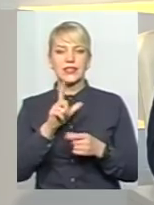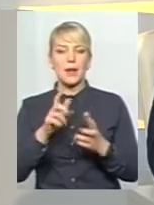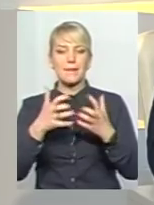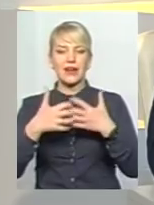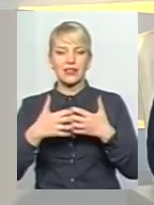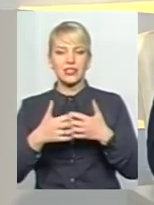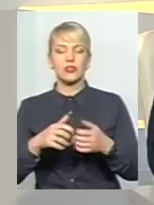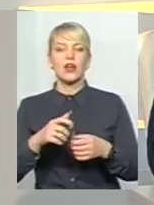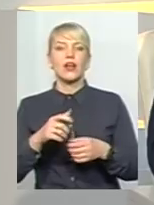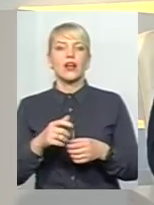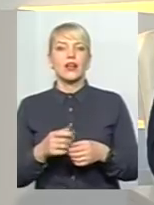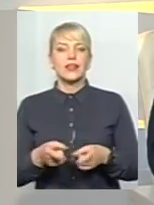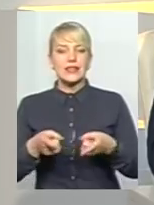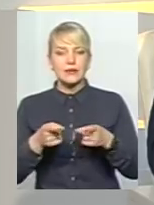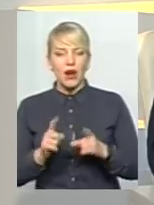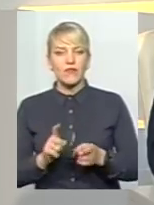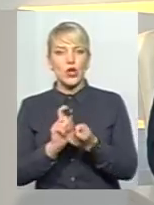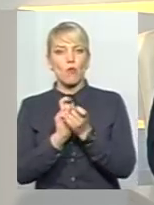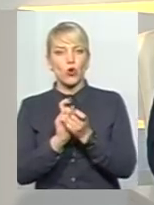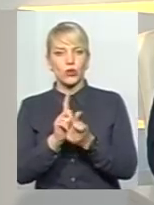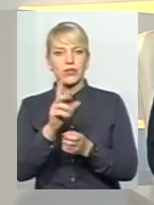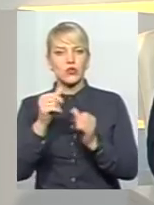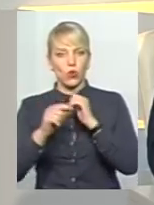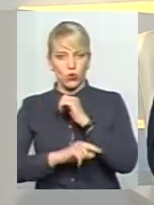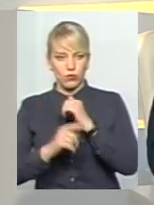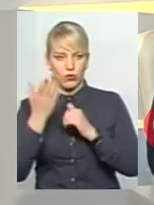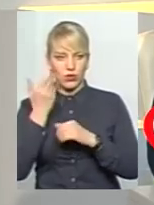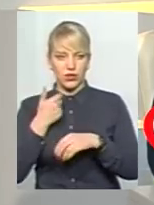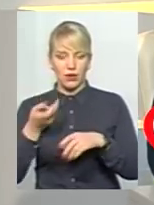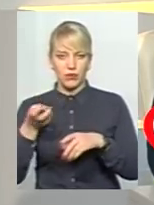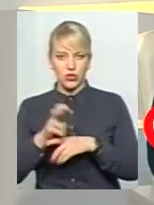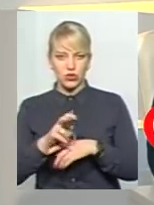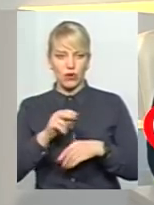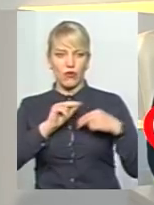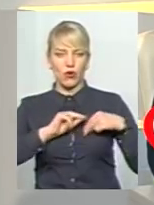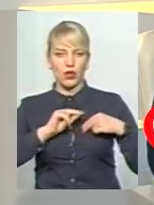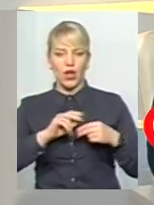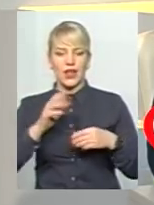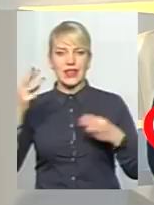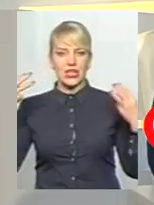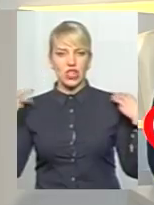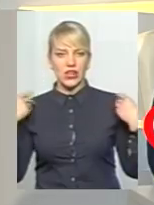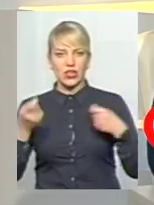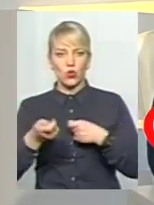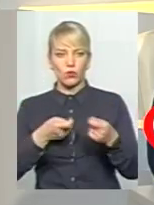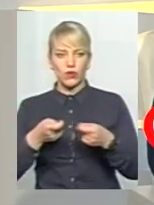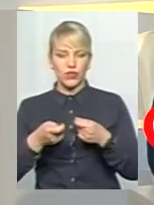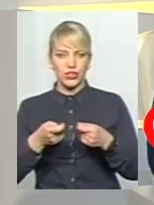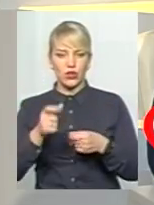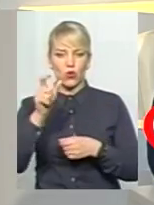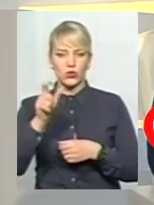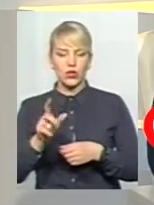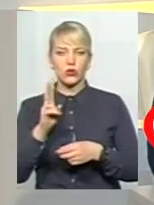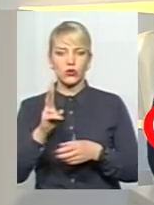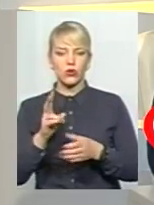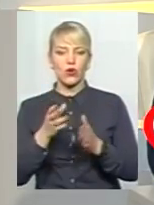насправді, боротьби з корупцією. Тому що, коли я прийшов на посаду і коли побачив посадовий клад начальника управління, посадової особи, яка